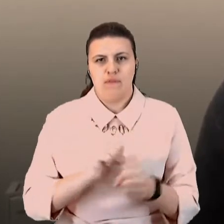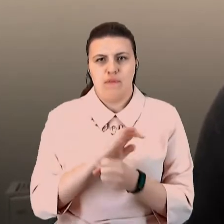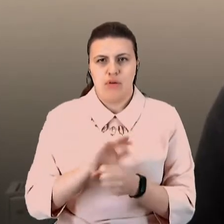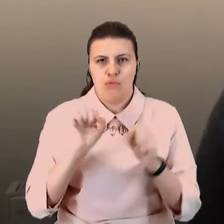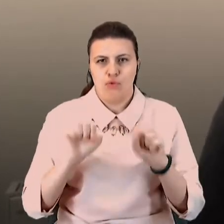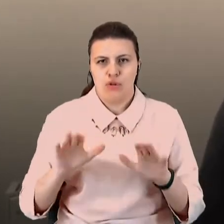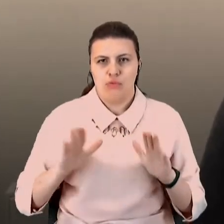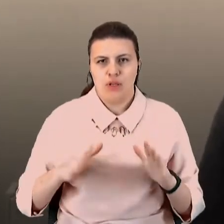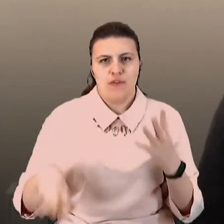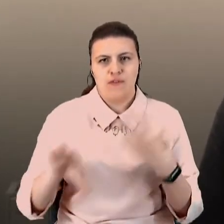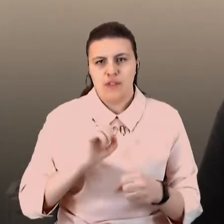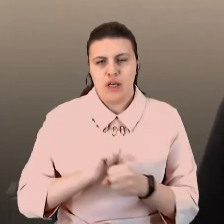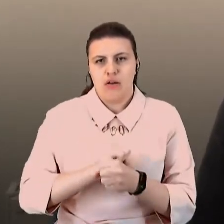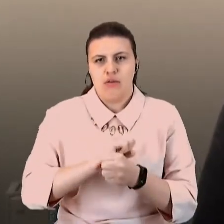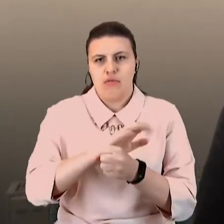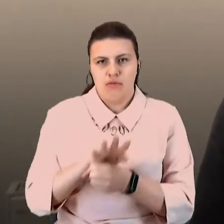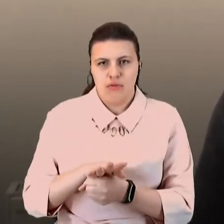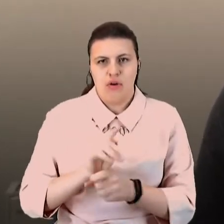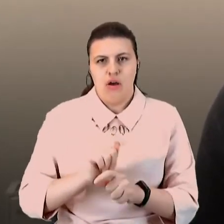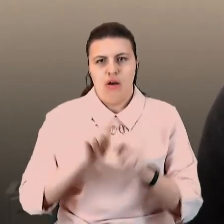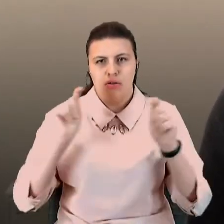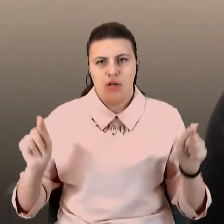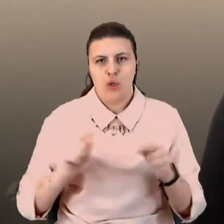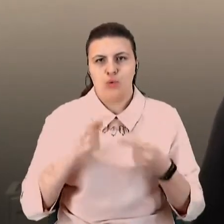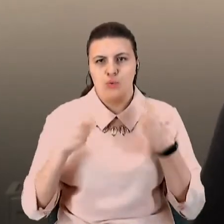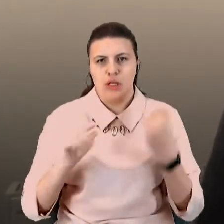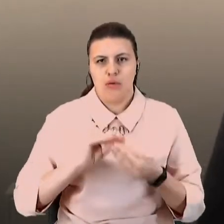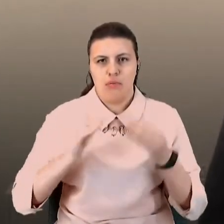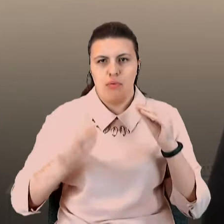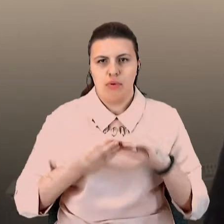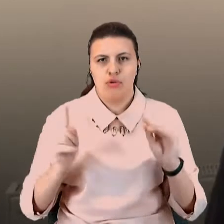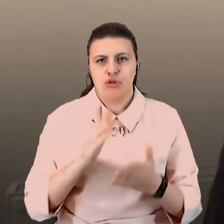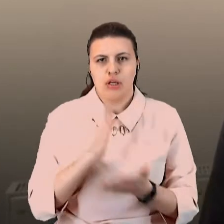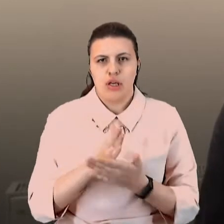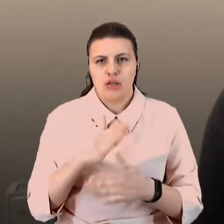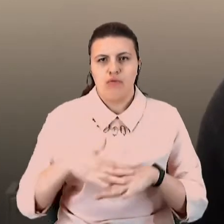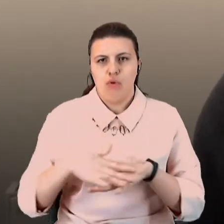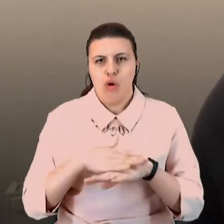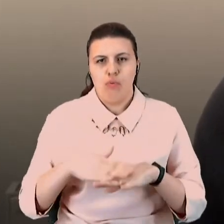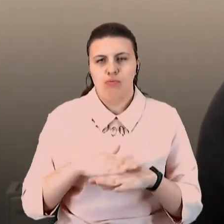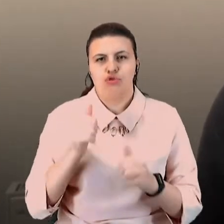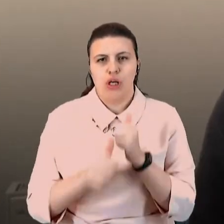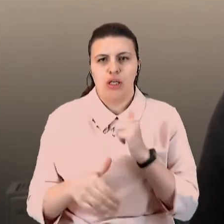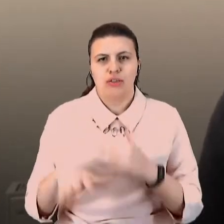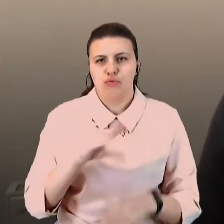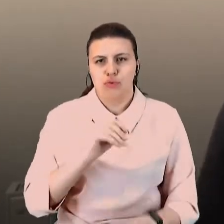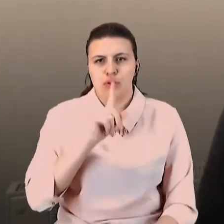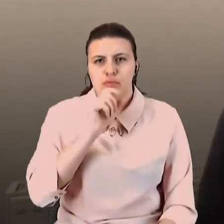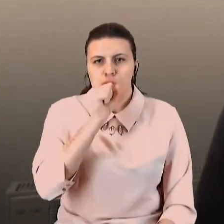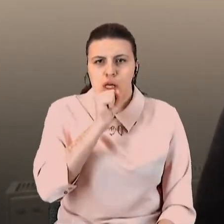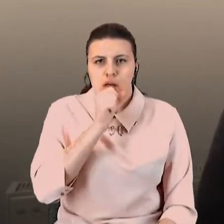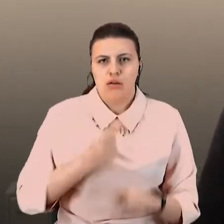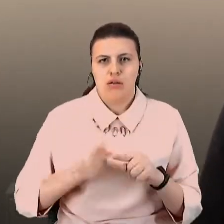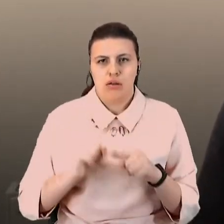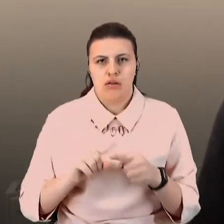коронавірусу открыла інші проблеми, які в обществі, які чаще всього замалчувались. І казалось би, у нас, наверное, таких проблем нет,